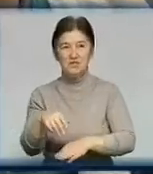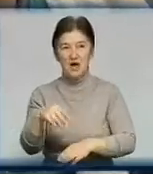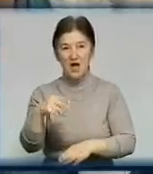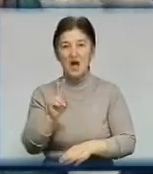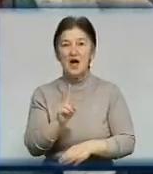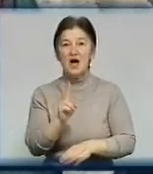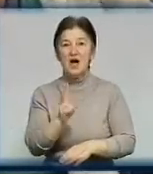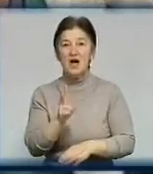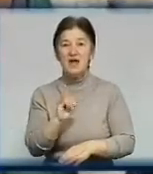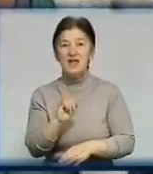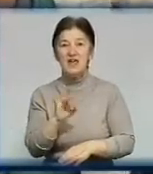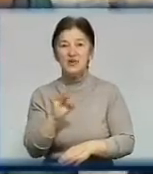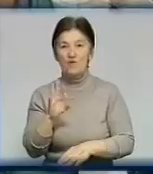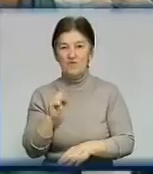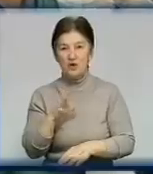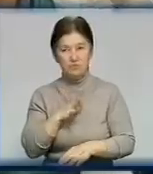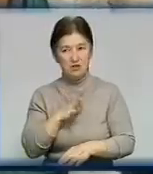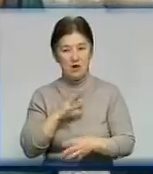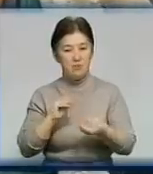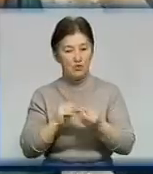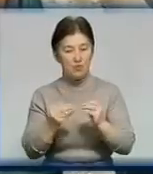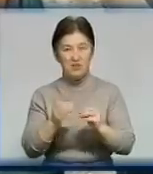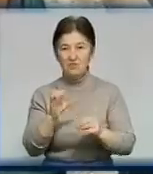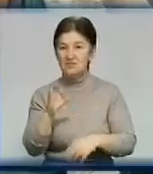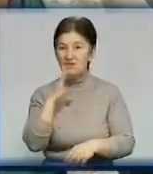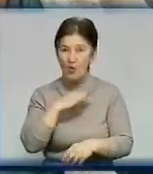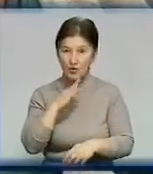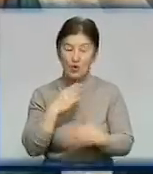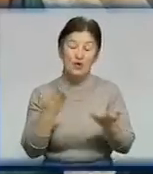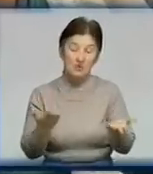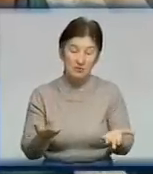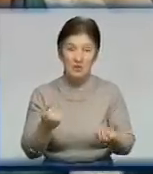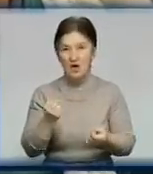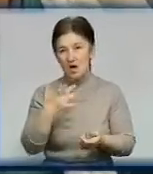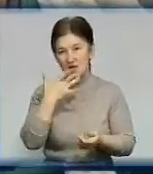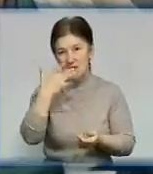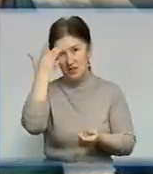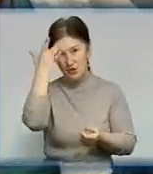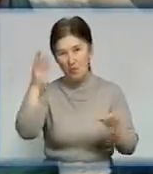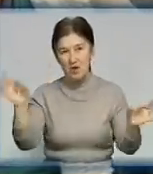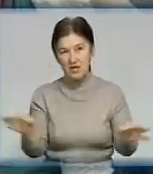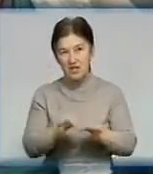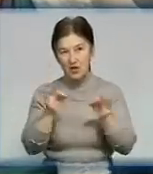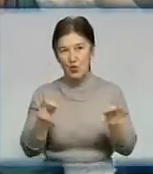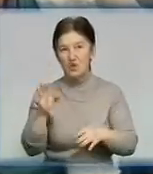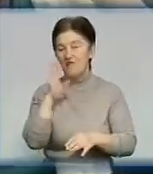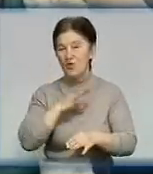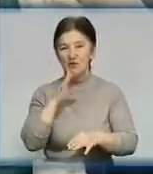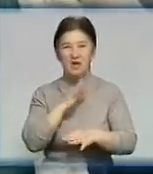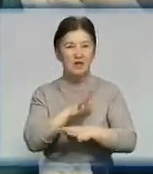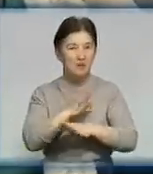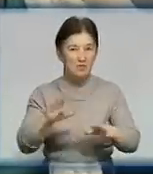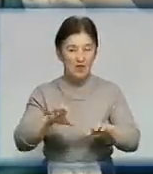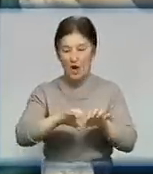сильна проблема. Ну, зараз, слава Богу, вода є. А то літом ніколи води не було, там прориває, труби,